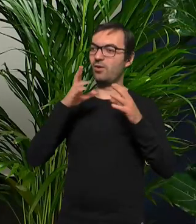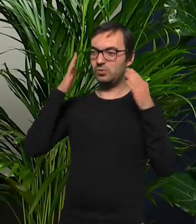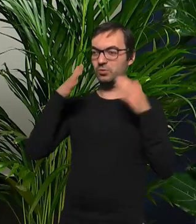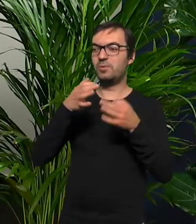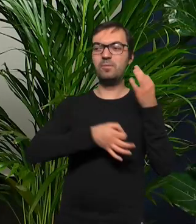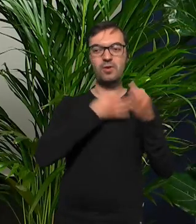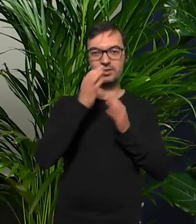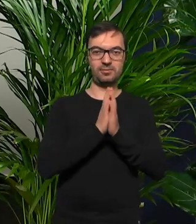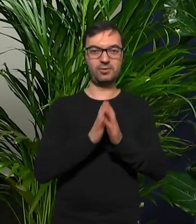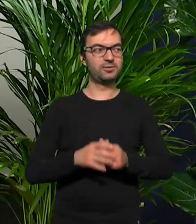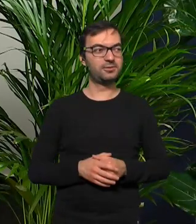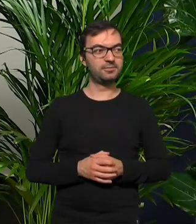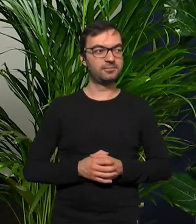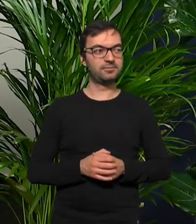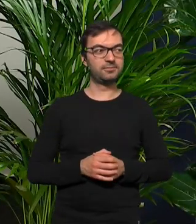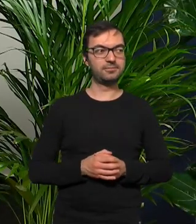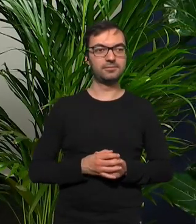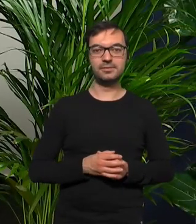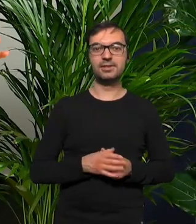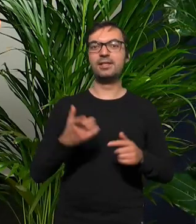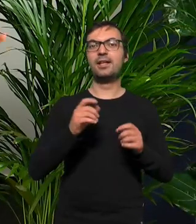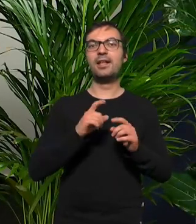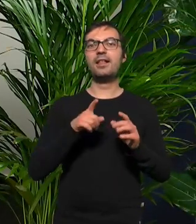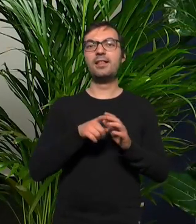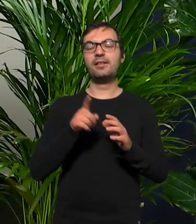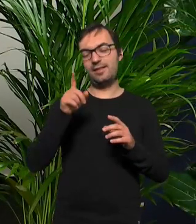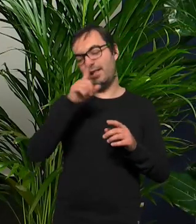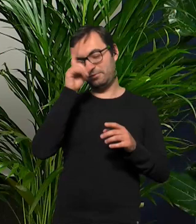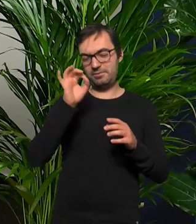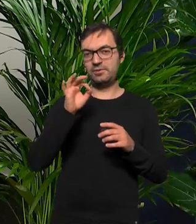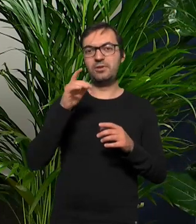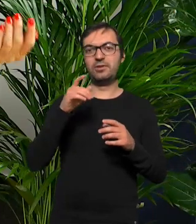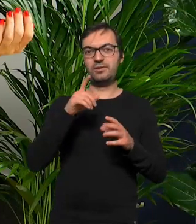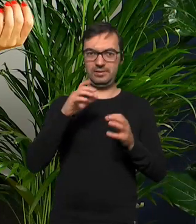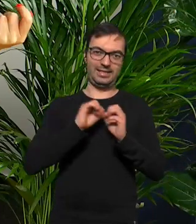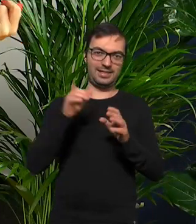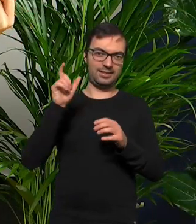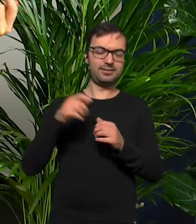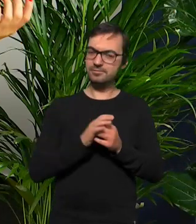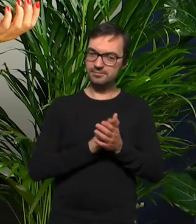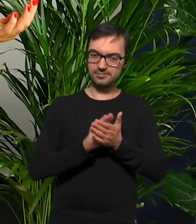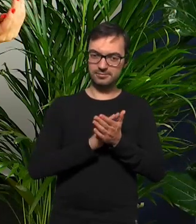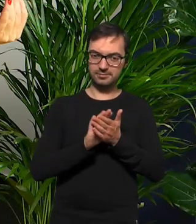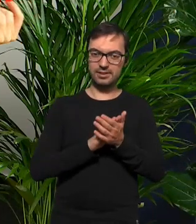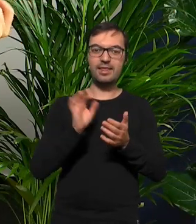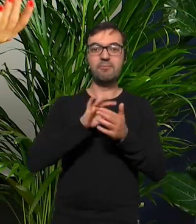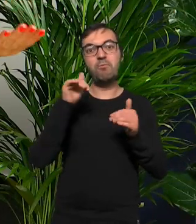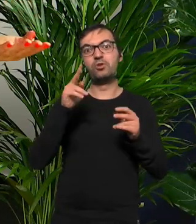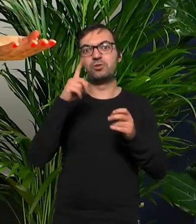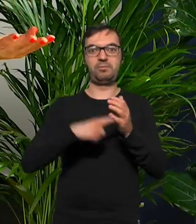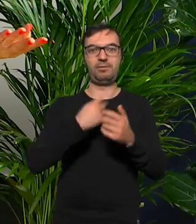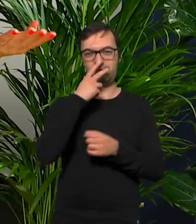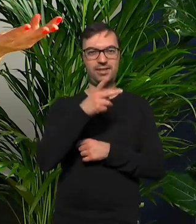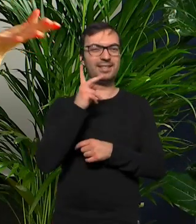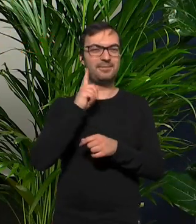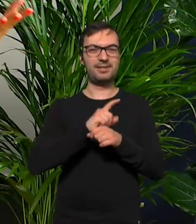razie na piosenkach bo to co jest jasne dla twoich fanów ale może jest ktoś kto teraz po raz pierwszy spojrzał i zastanawia się